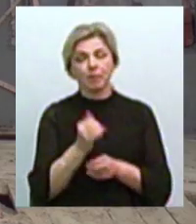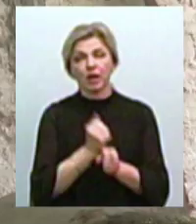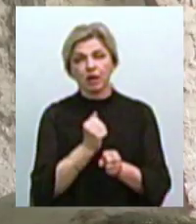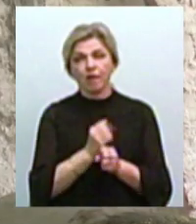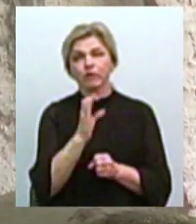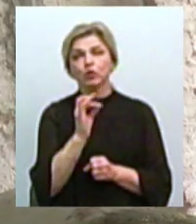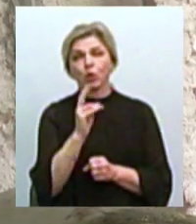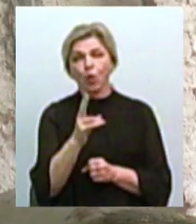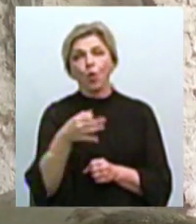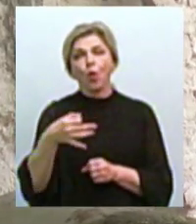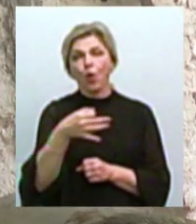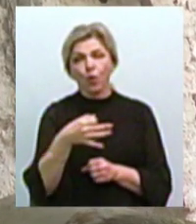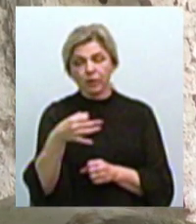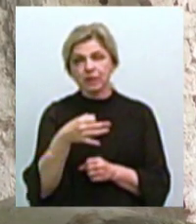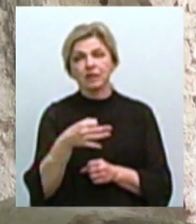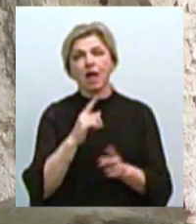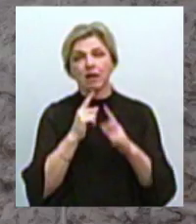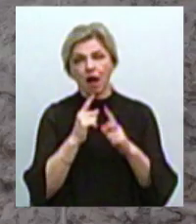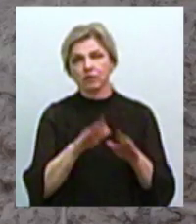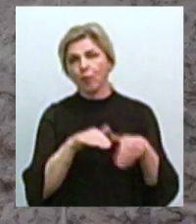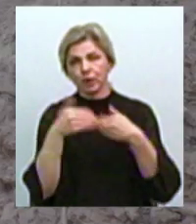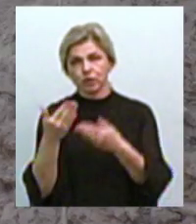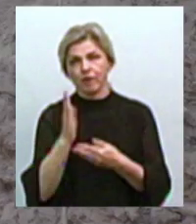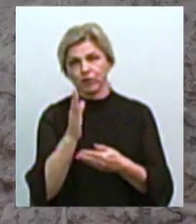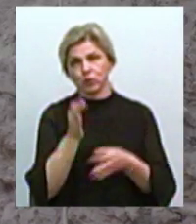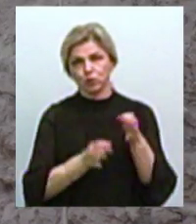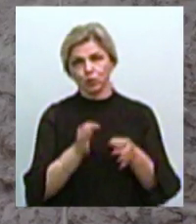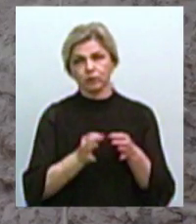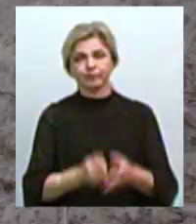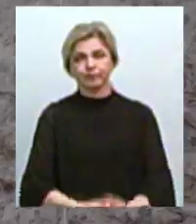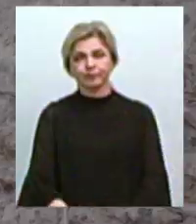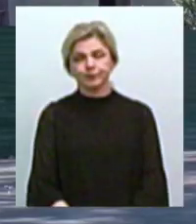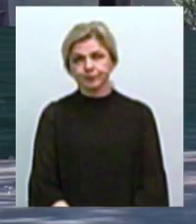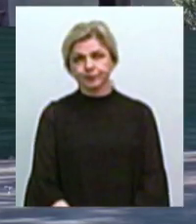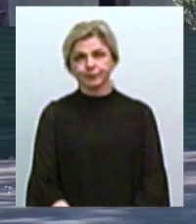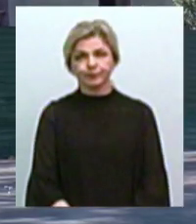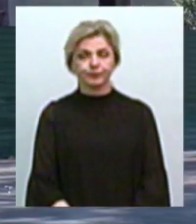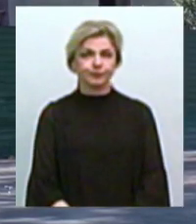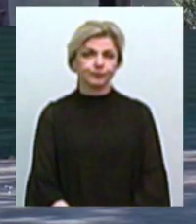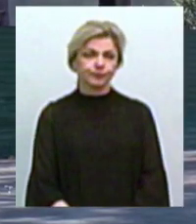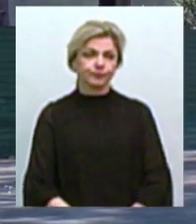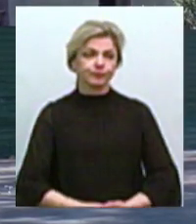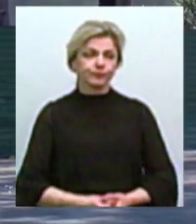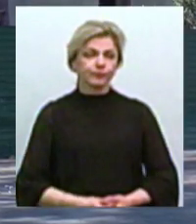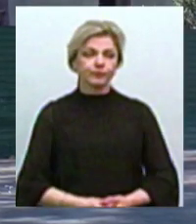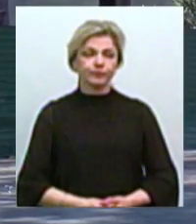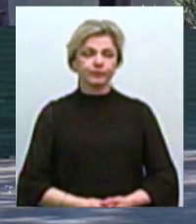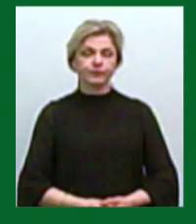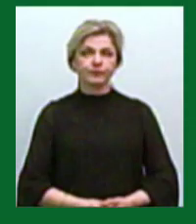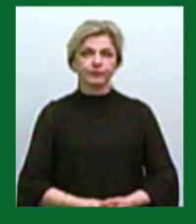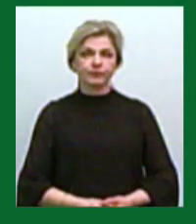термін голова обласної ради звертатиметься до суду. Володимир Степанов, Юлія Кузкова, Василь Філімон. Новини на Суспільному. Миколаїв.